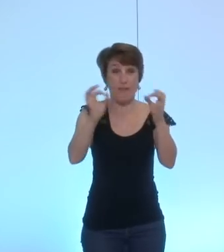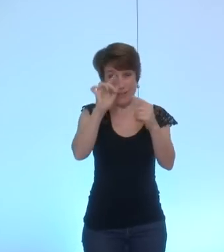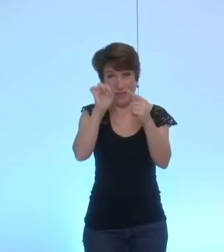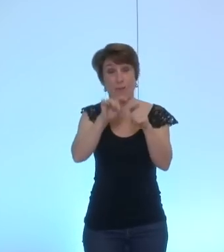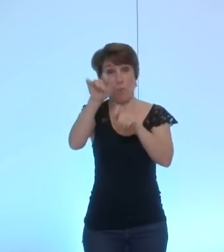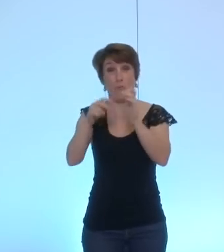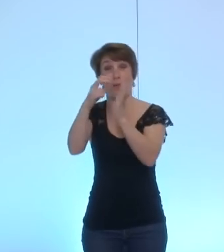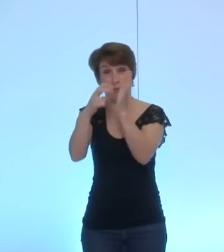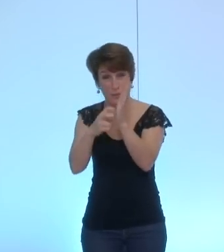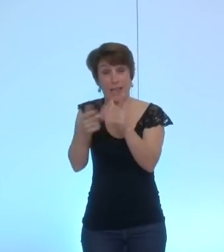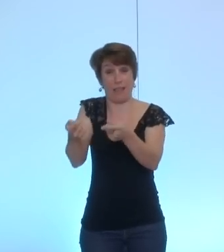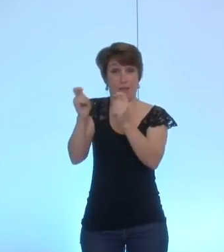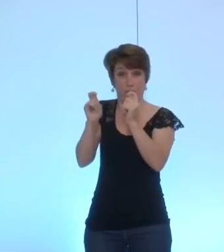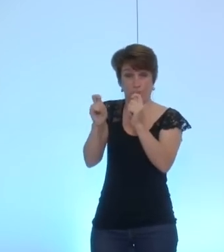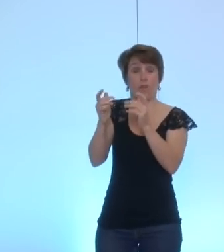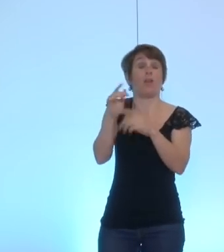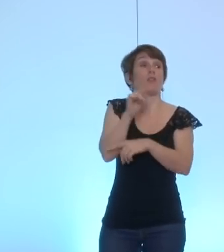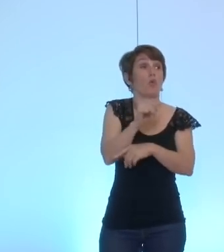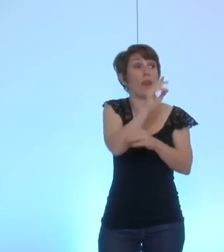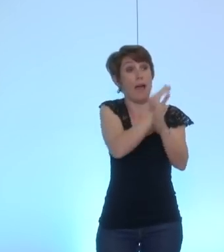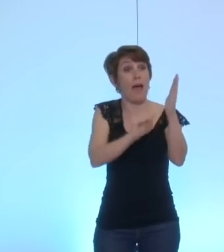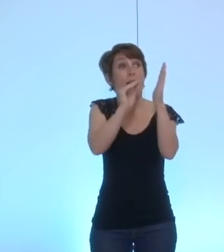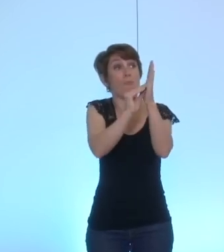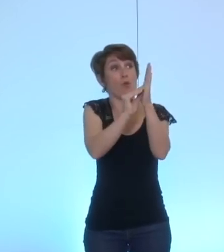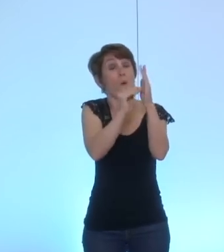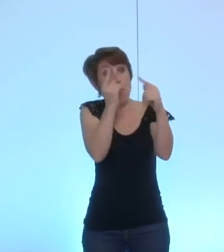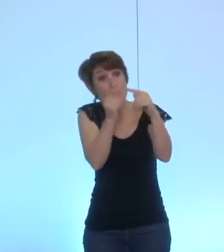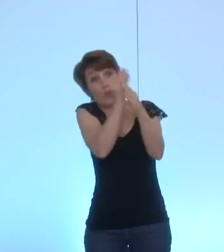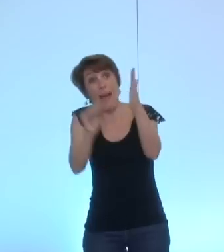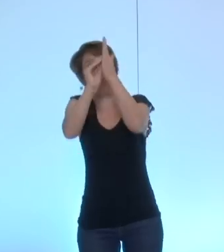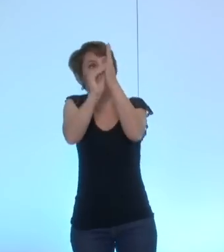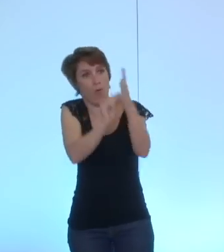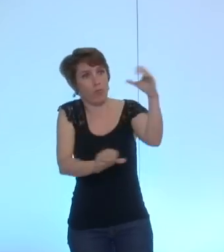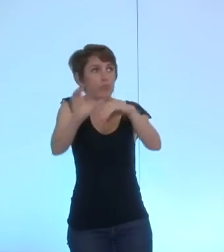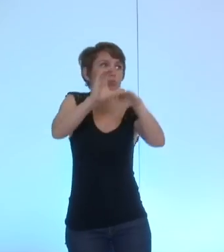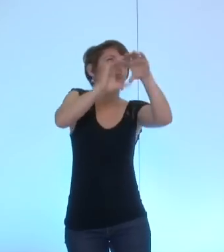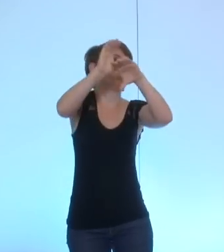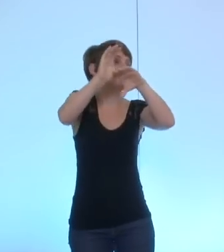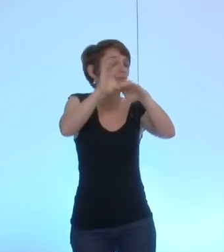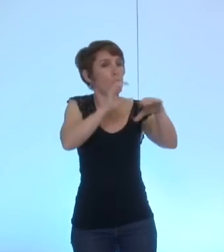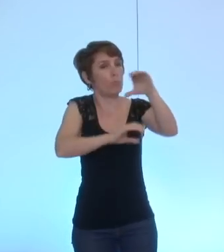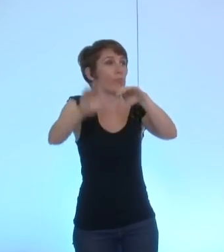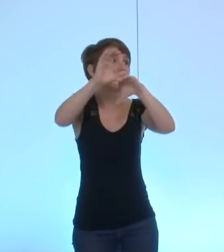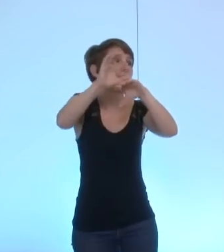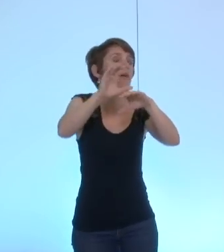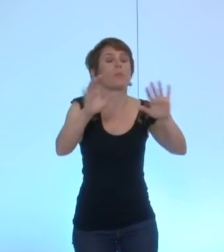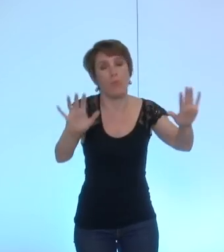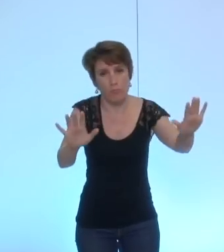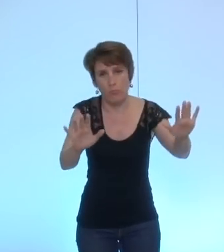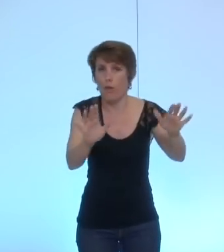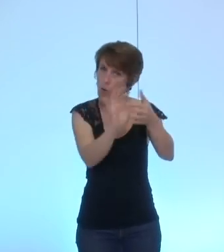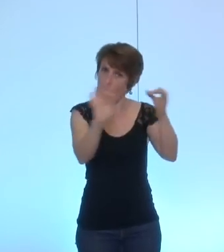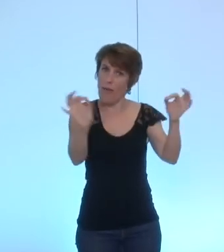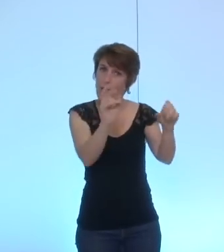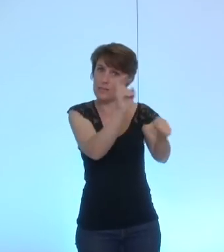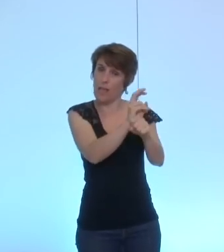je mets au vote cet amendement sous-amendé c'est un amendement commun ça fusionne mais on fusionne on garde la rédaction de